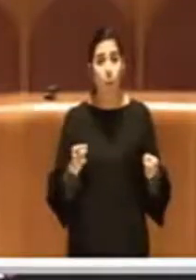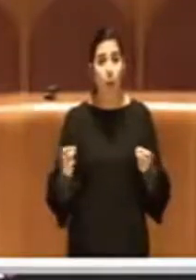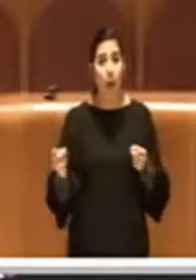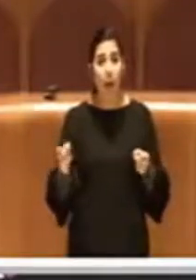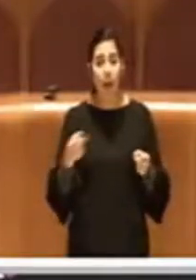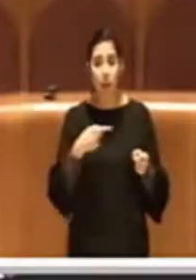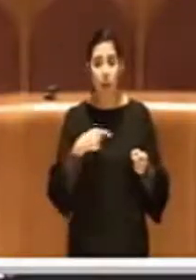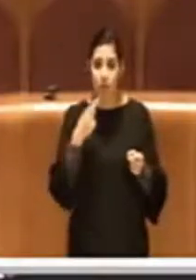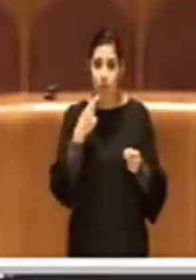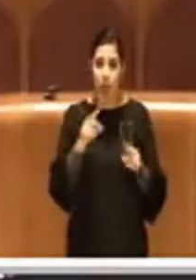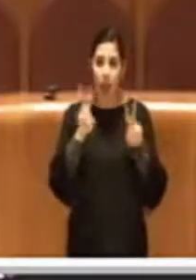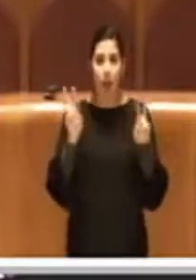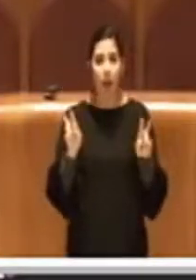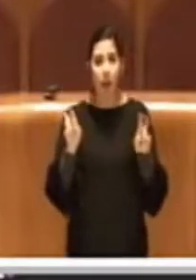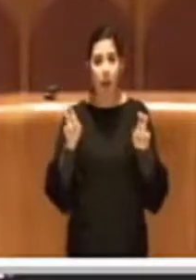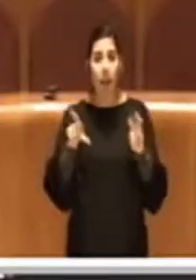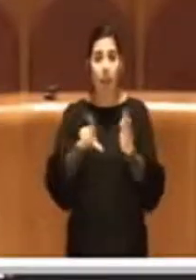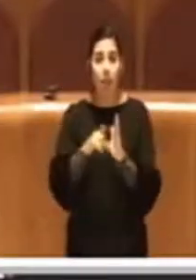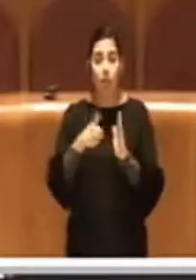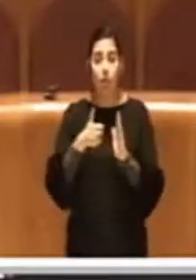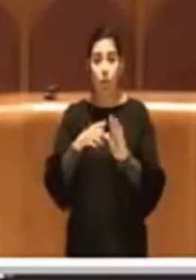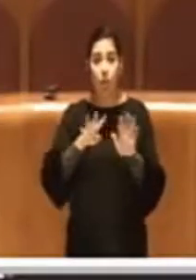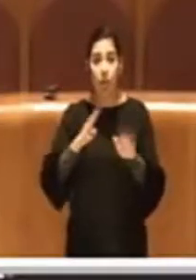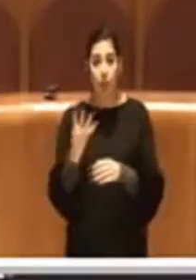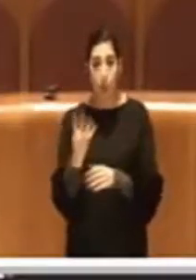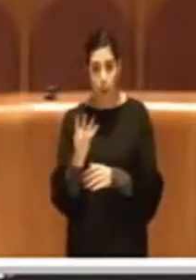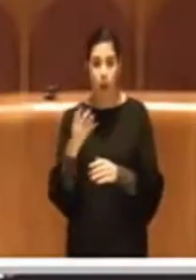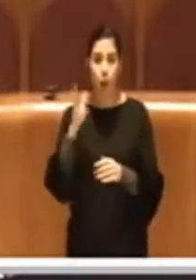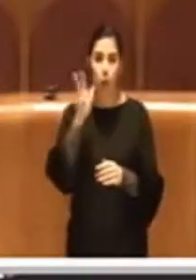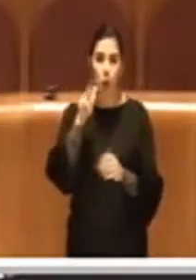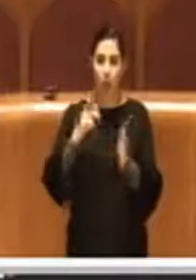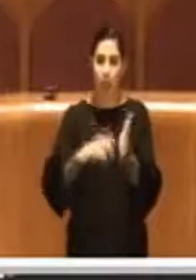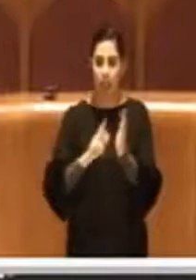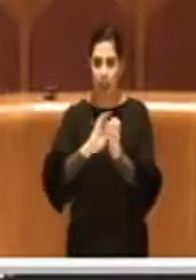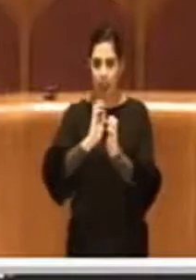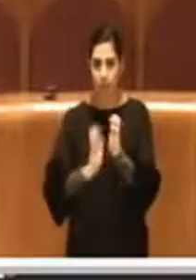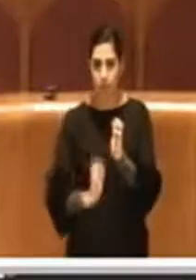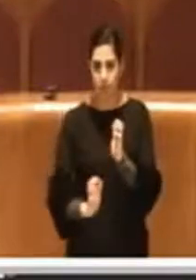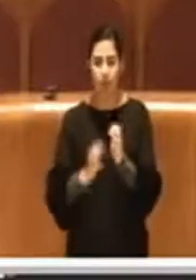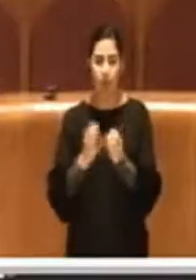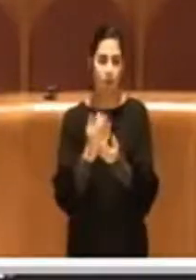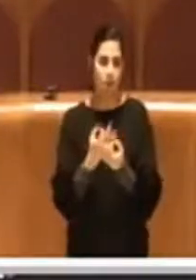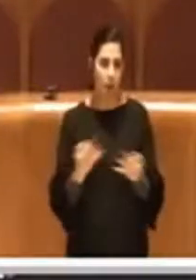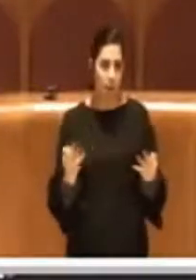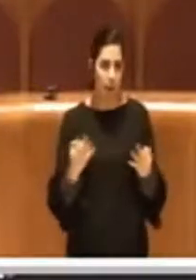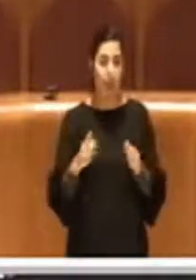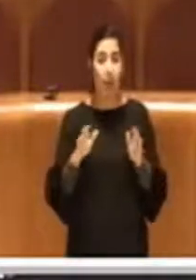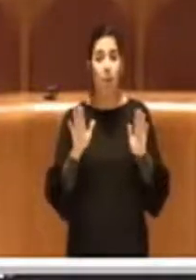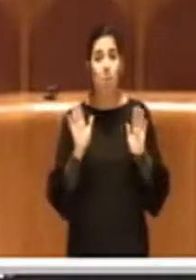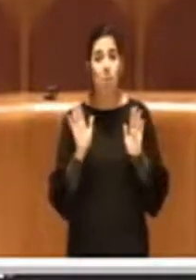legge 194, i diritti della donna, d'accordo, ma quando